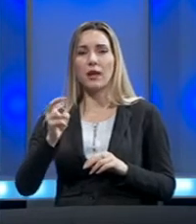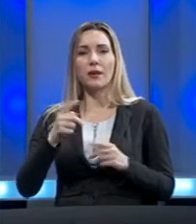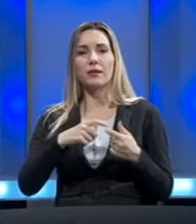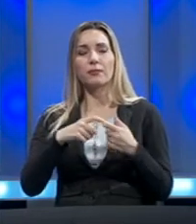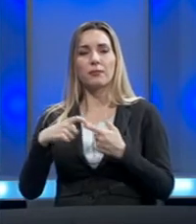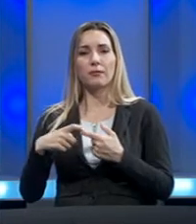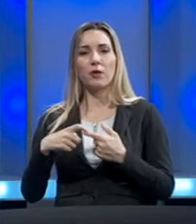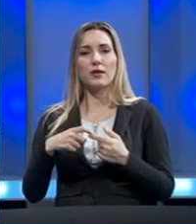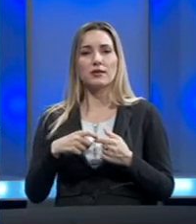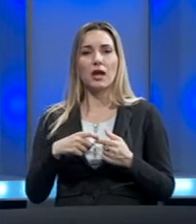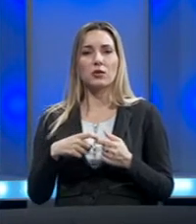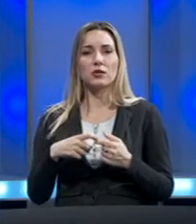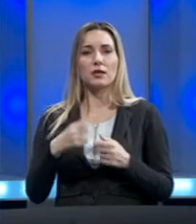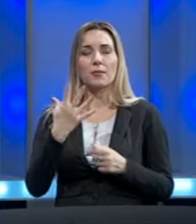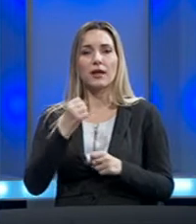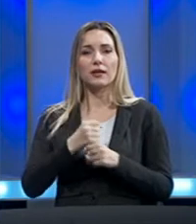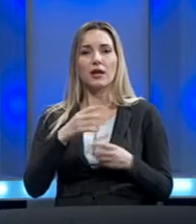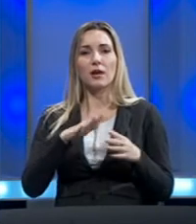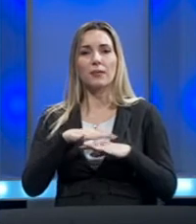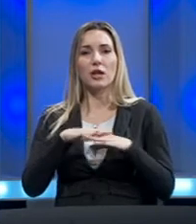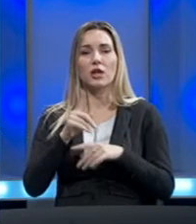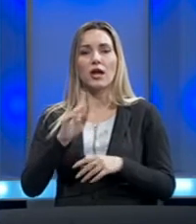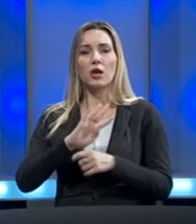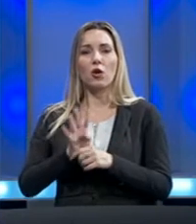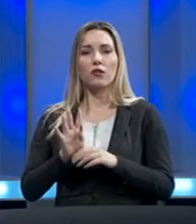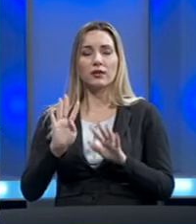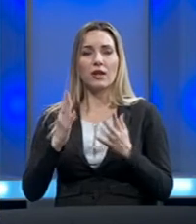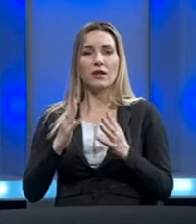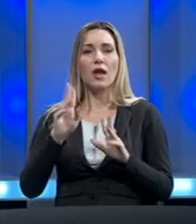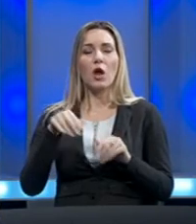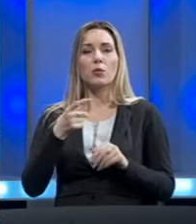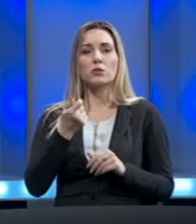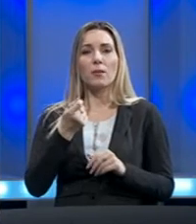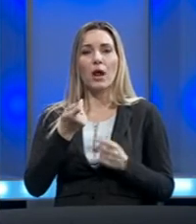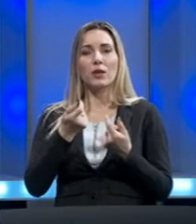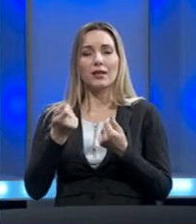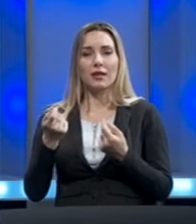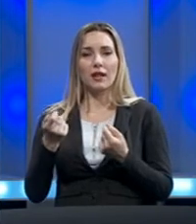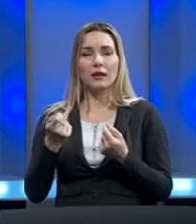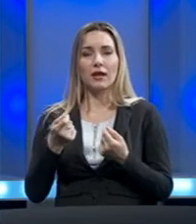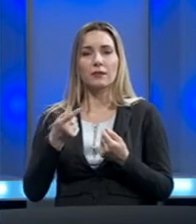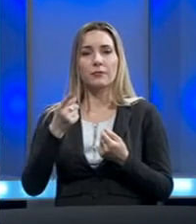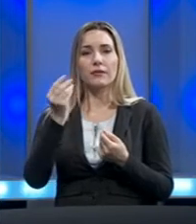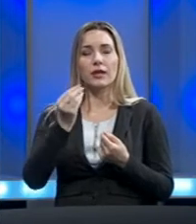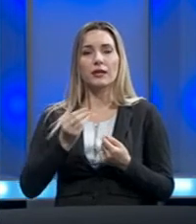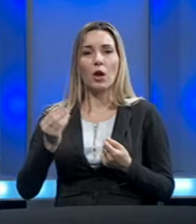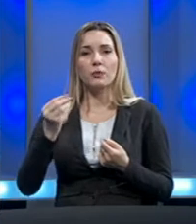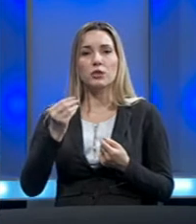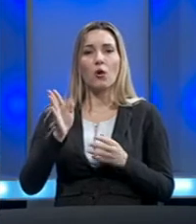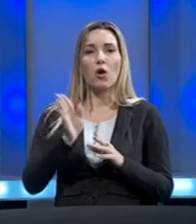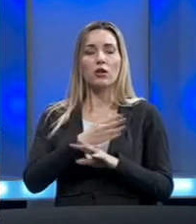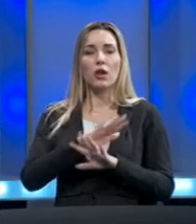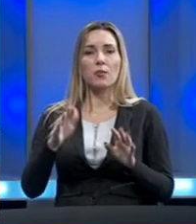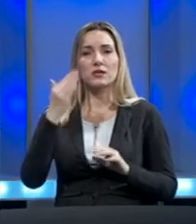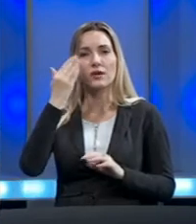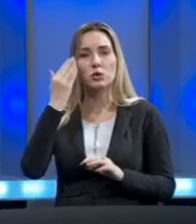povezanosti 5G mreže i COVID-19. Pa evo, ako možemo malo još detaljnije da opišemo i da otklonimo sve